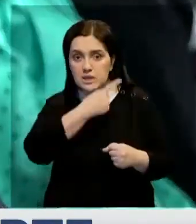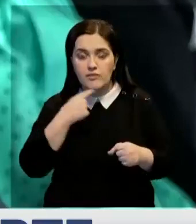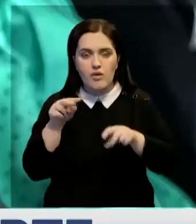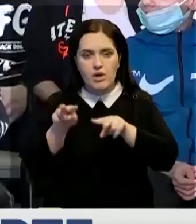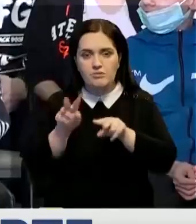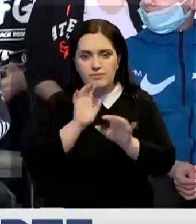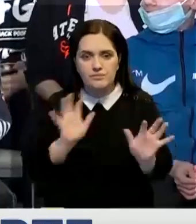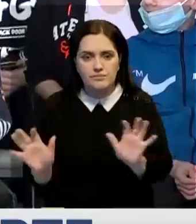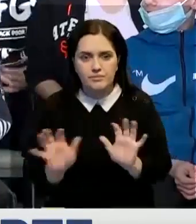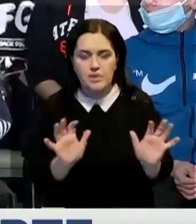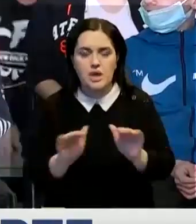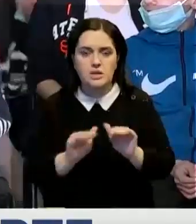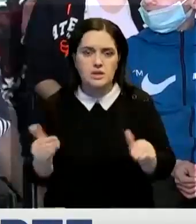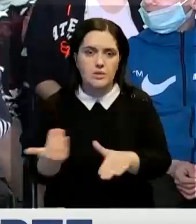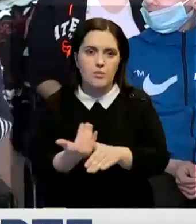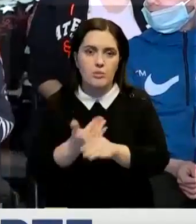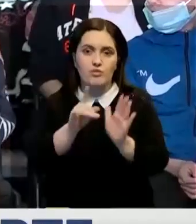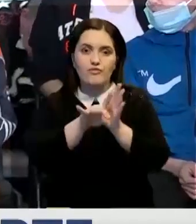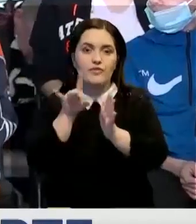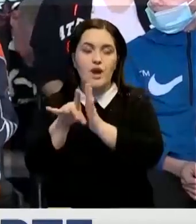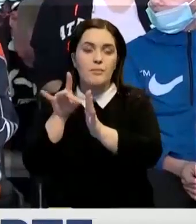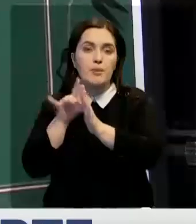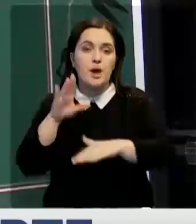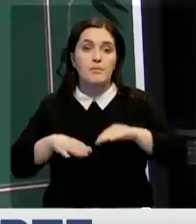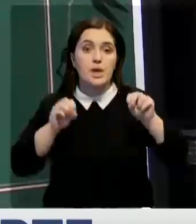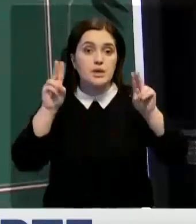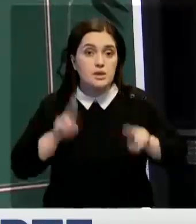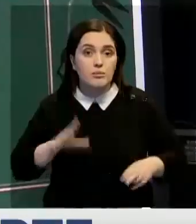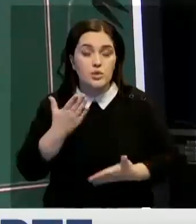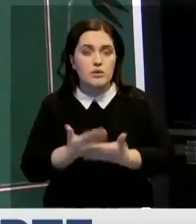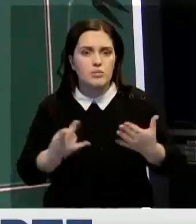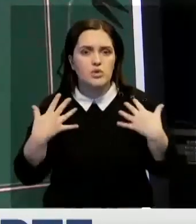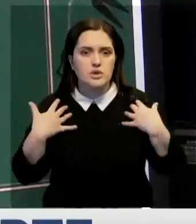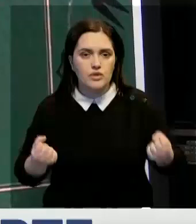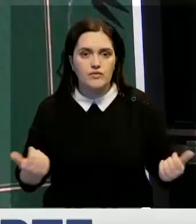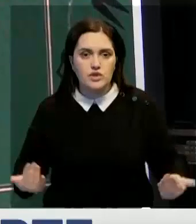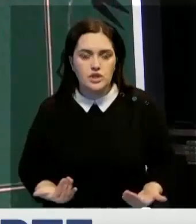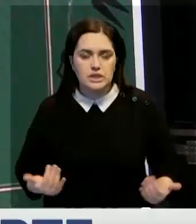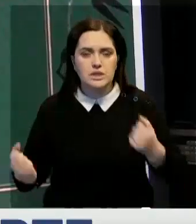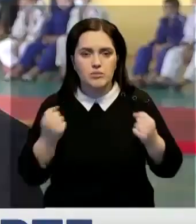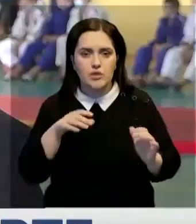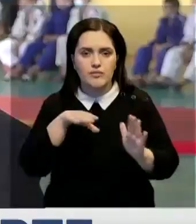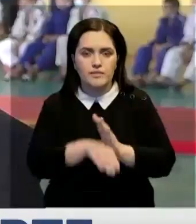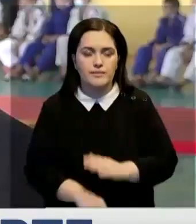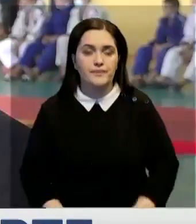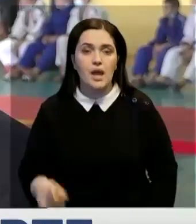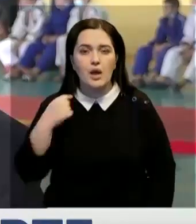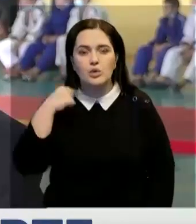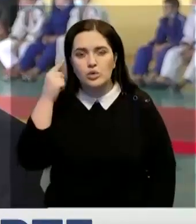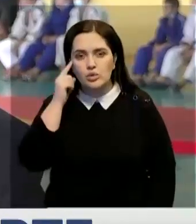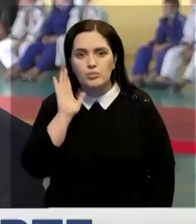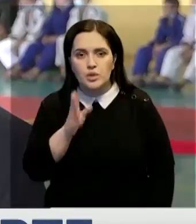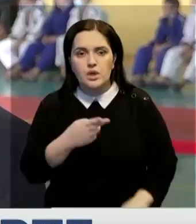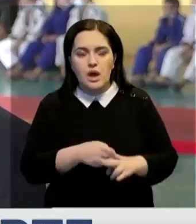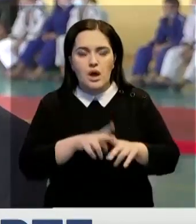детьми, помогут выбрать профессию, подготовиться к ней, будут приобщать к спорту здоровому образу жизни. Я думаю, станет уникальным проектом. начали